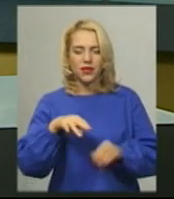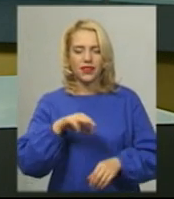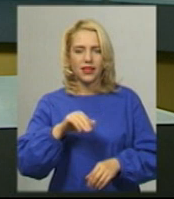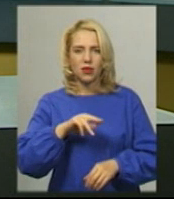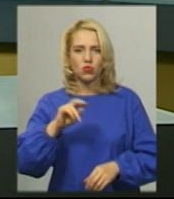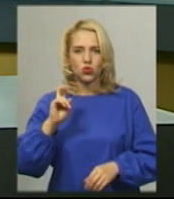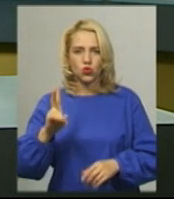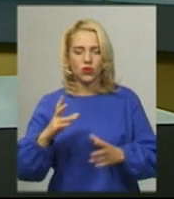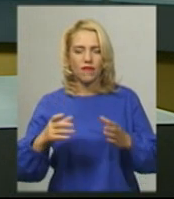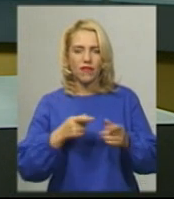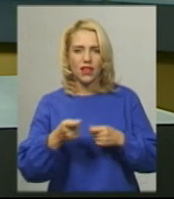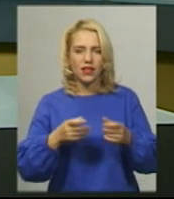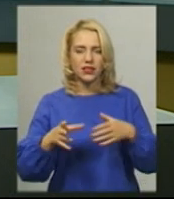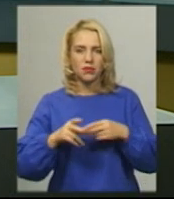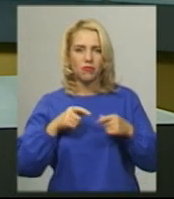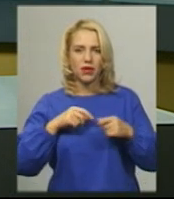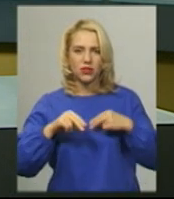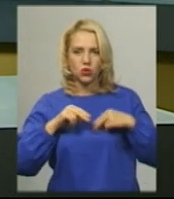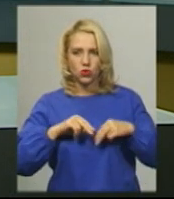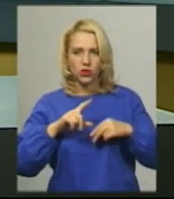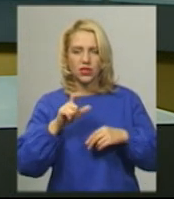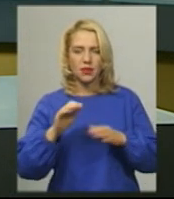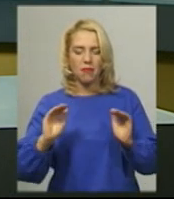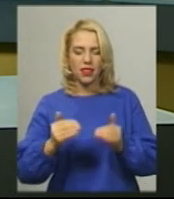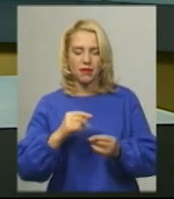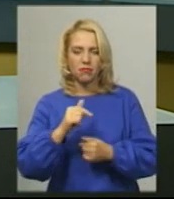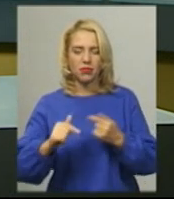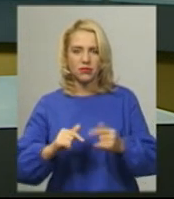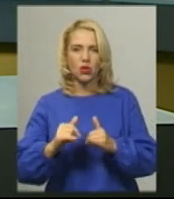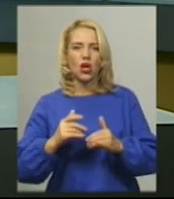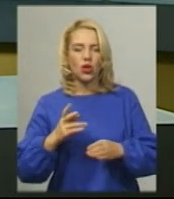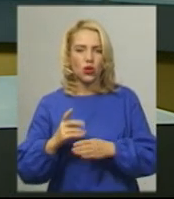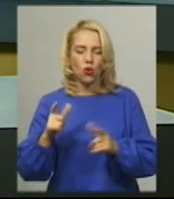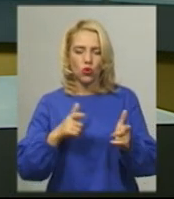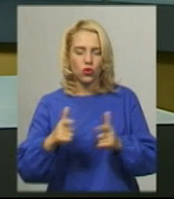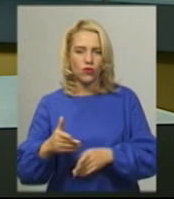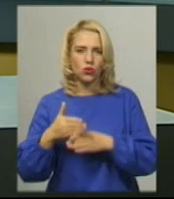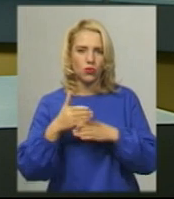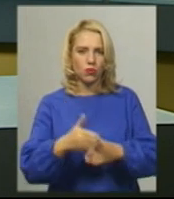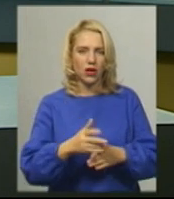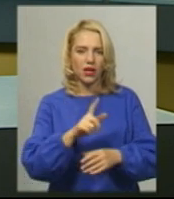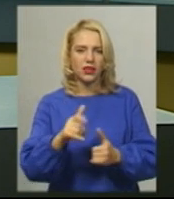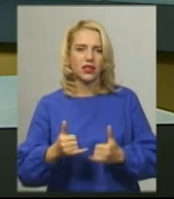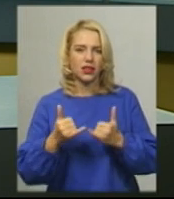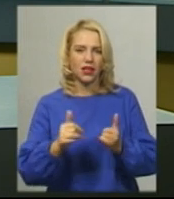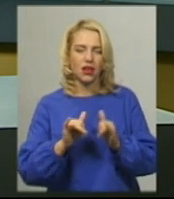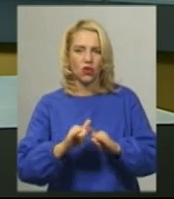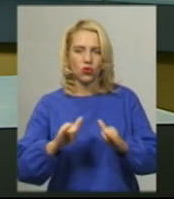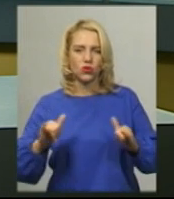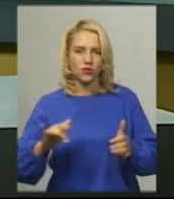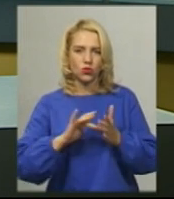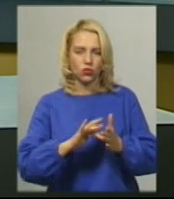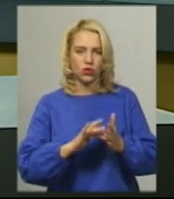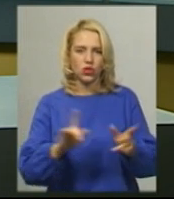словами, влада співпрацює з малим бізнесом та готова сприяти розвитку туристичної галузі і залучати інвестиції для розвитку ОТГ. Про те, що